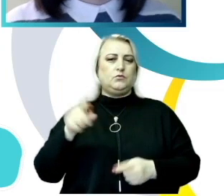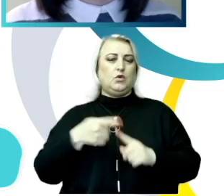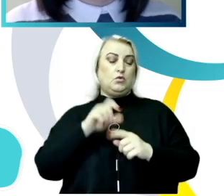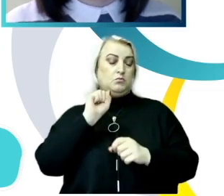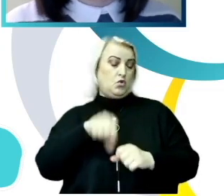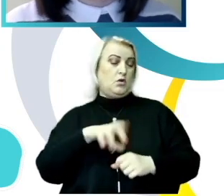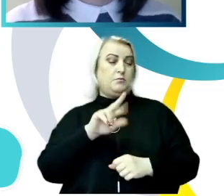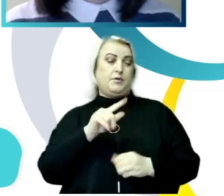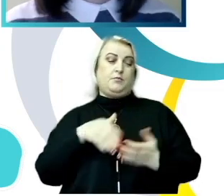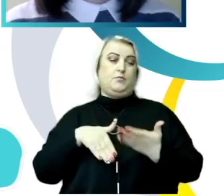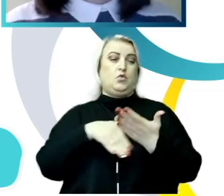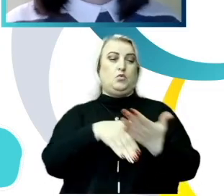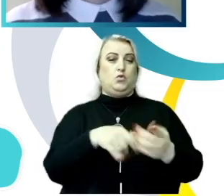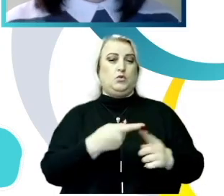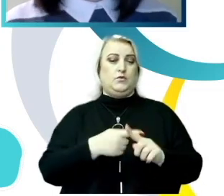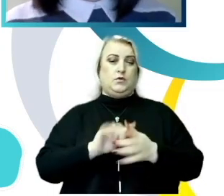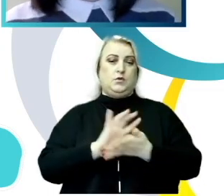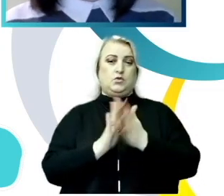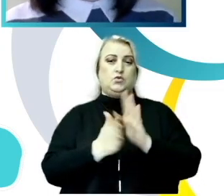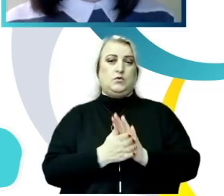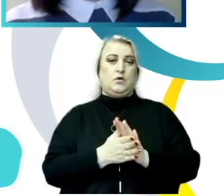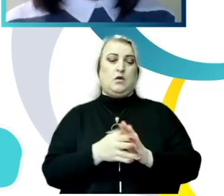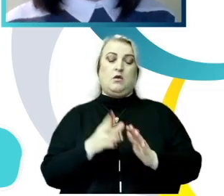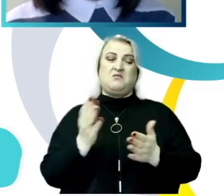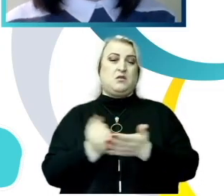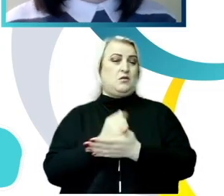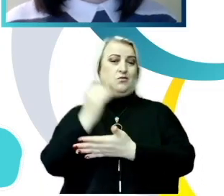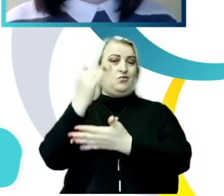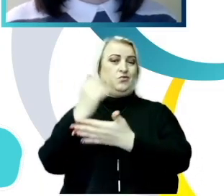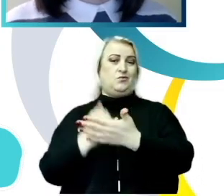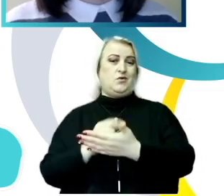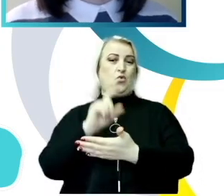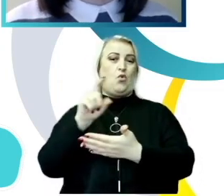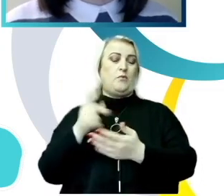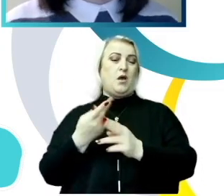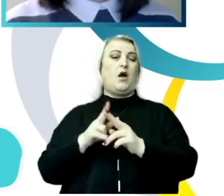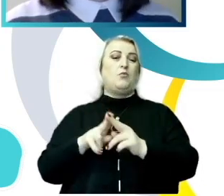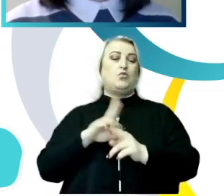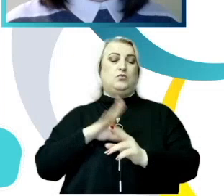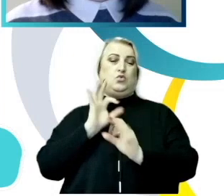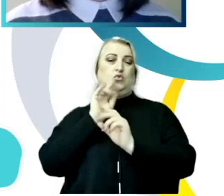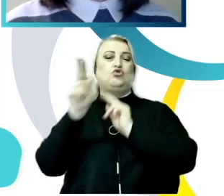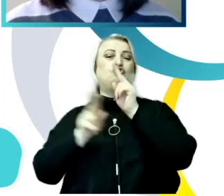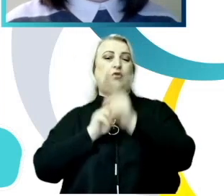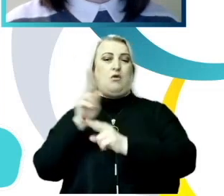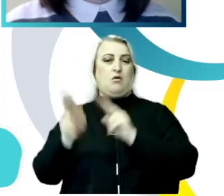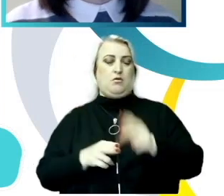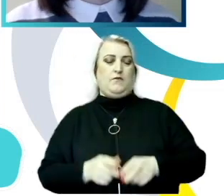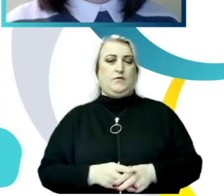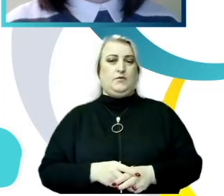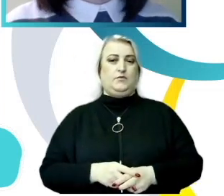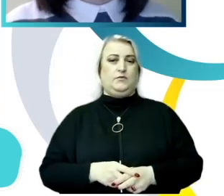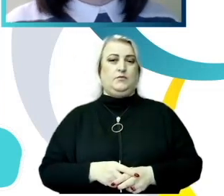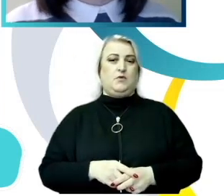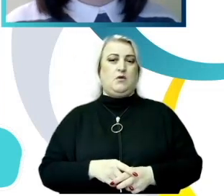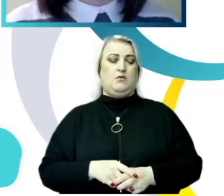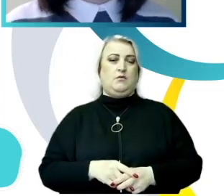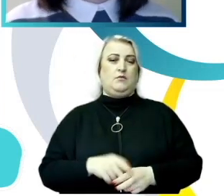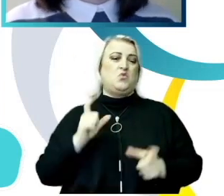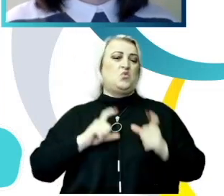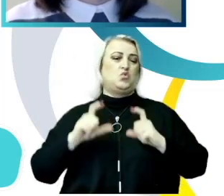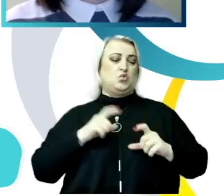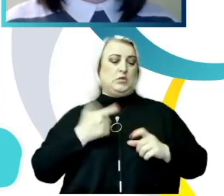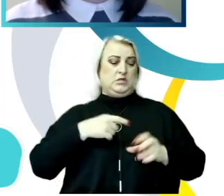influențeze aceste situații, ele nu se regăsesc în topul actorilor la care ar apela sau cărora ar discuta, cărora ar